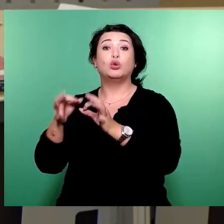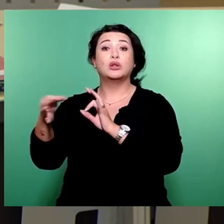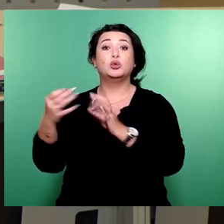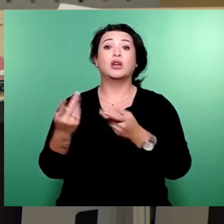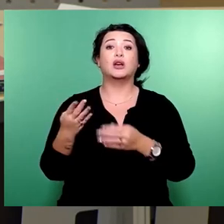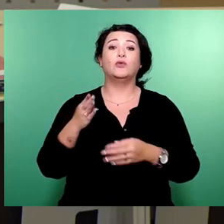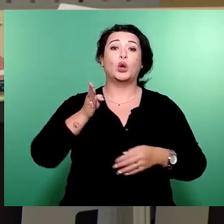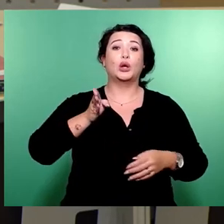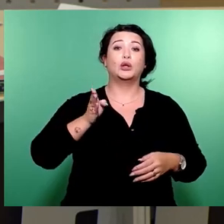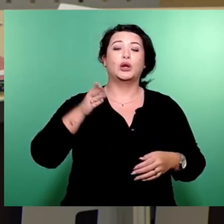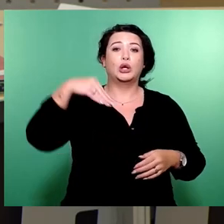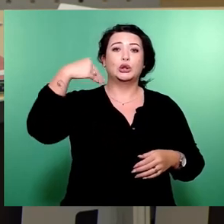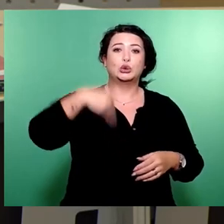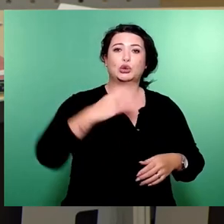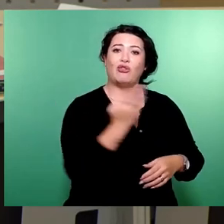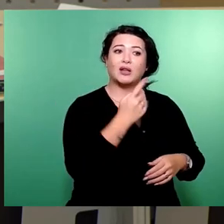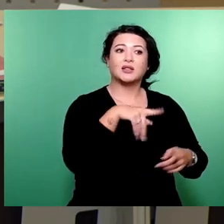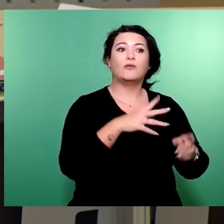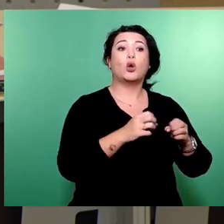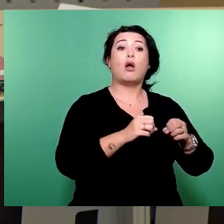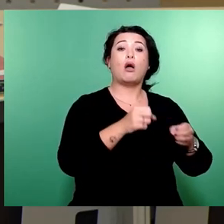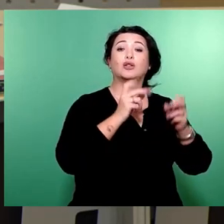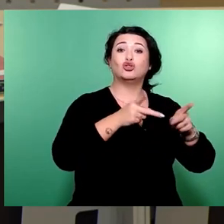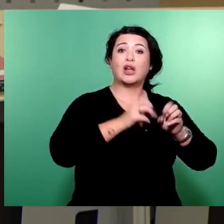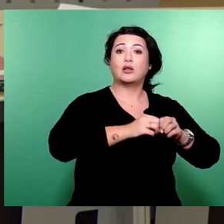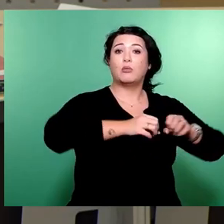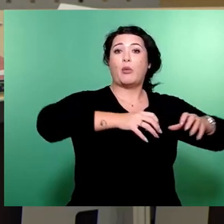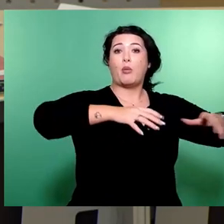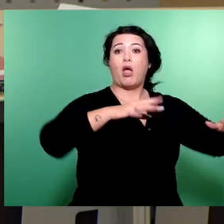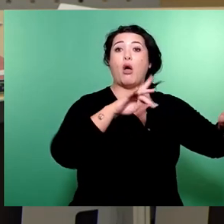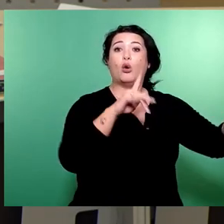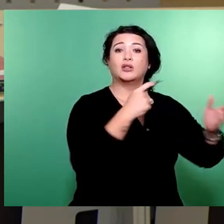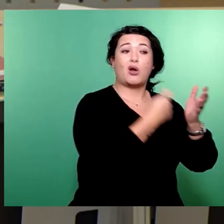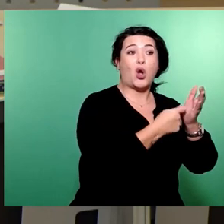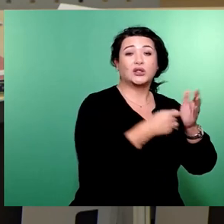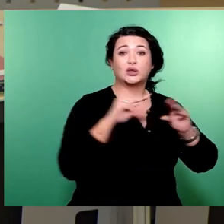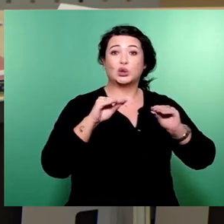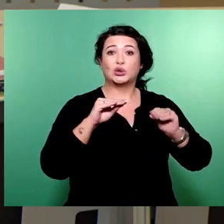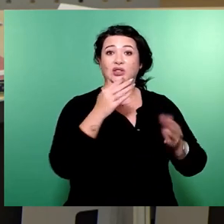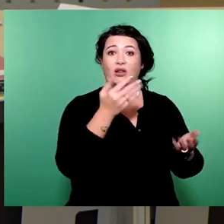strategischer Bedeutung für die Erschließung der Stadt und hoher Kosten-Nutzen-Wirkung, die wird gestrichen.